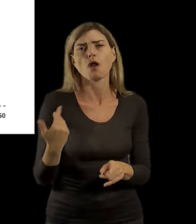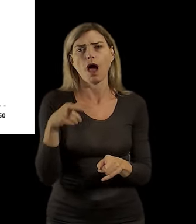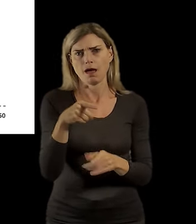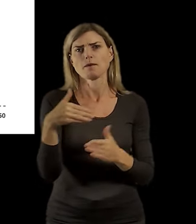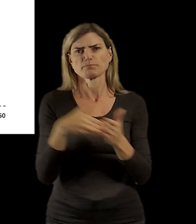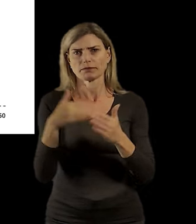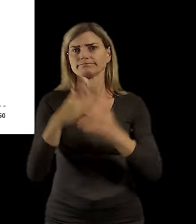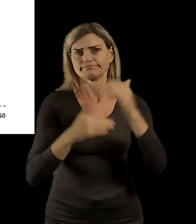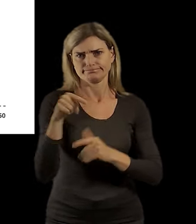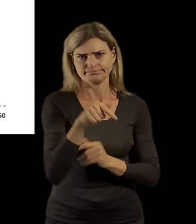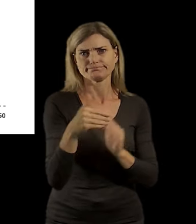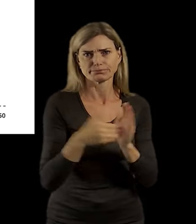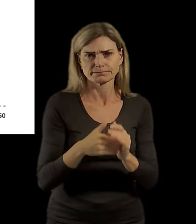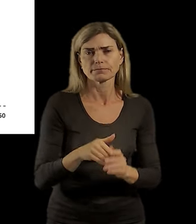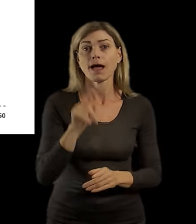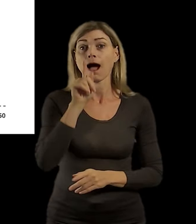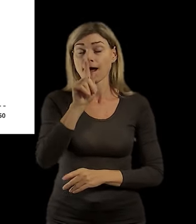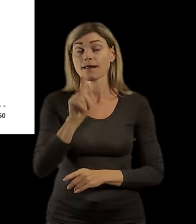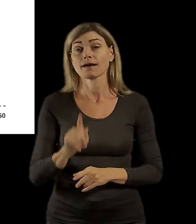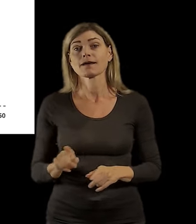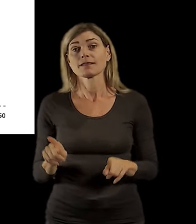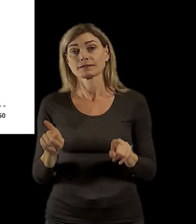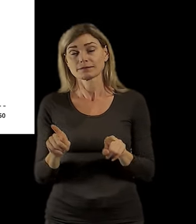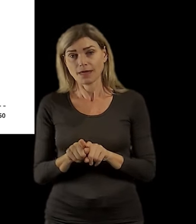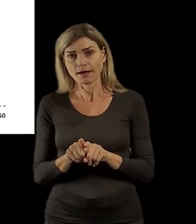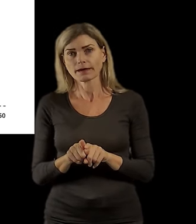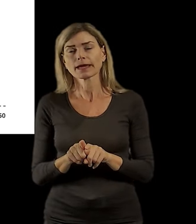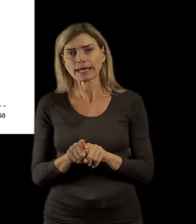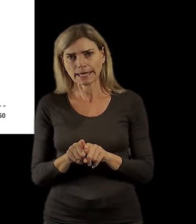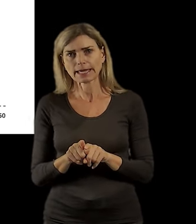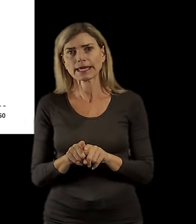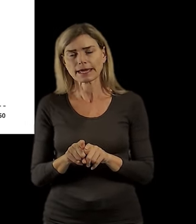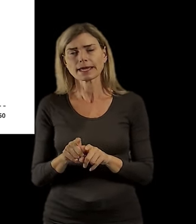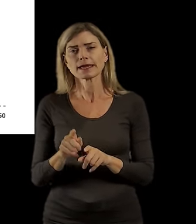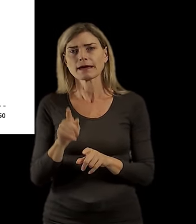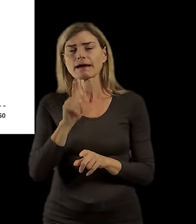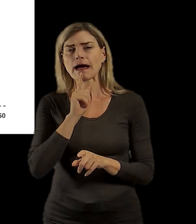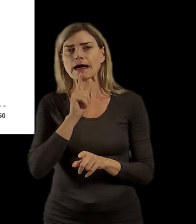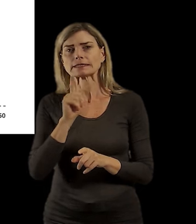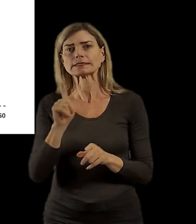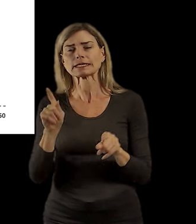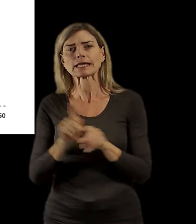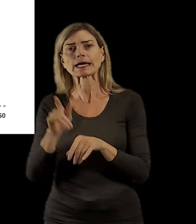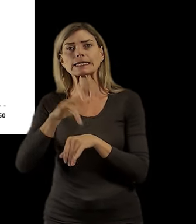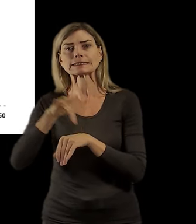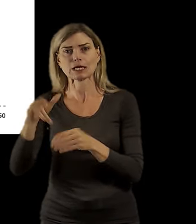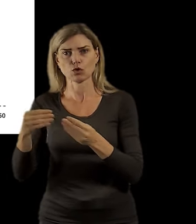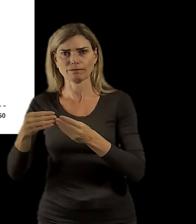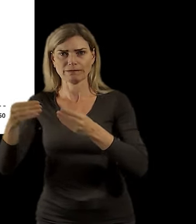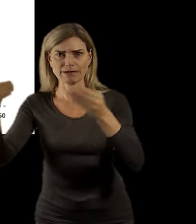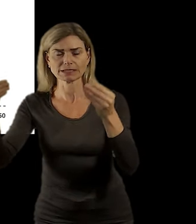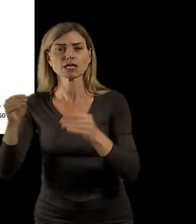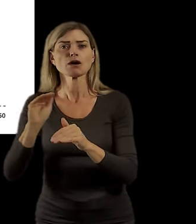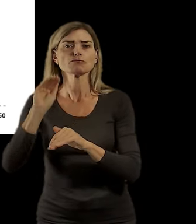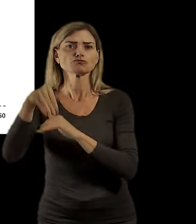stavět. Co je také zcela určitě vysoké prvědomé, že bude docházet k nárůstu počtu seniorů. Ať už starších